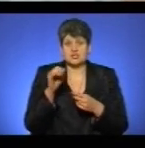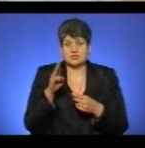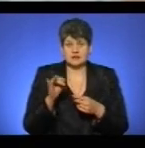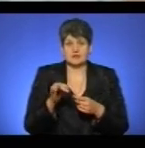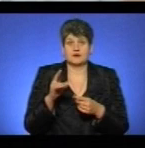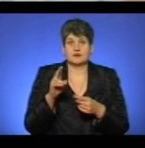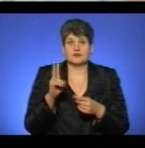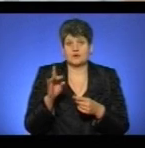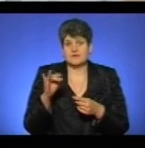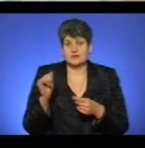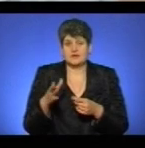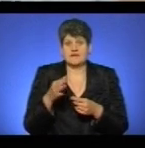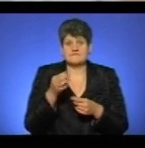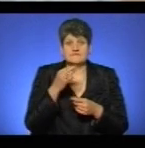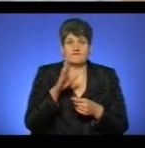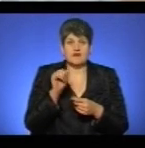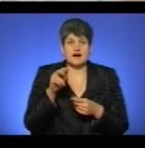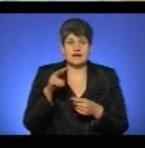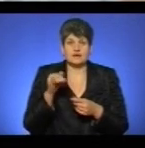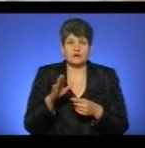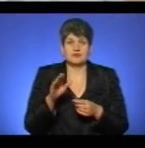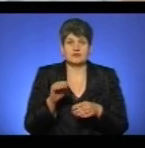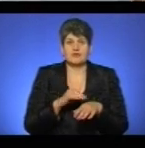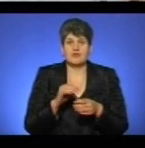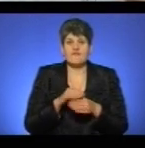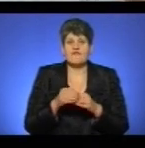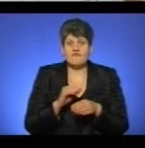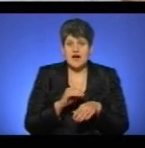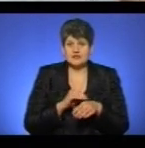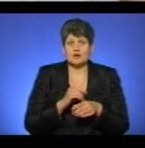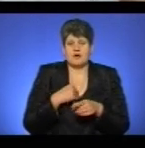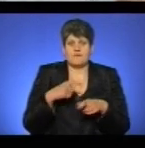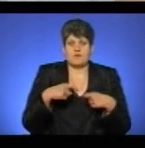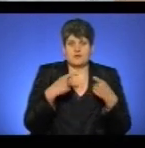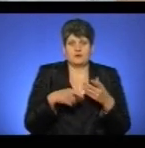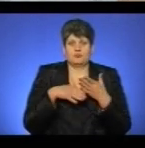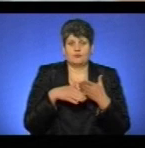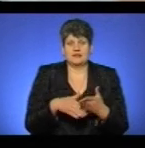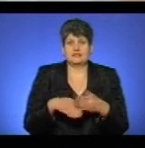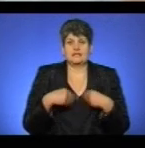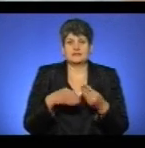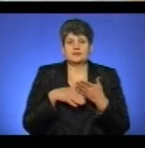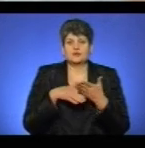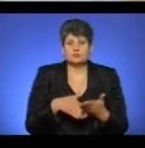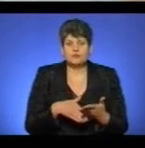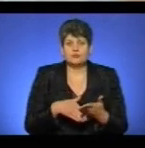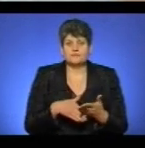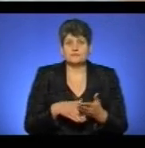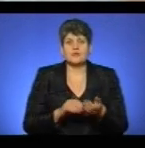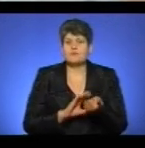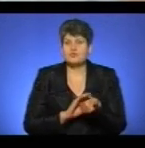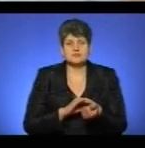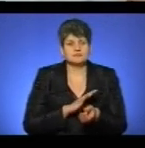коровальмен, коровертап, валідол, вату, і я побігла. Допомагала медсестері надавати допомогу. Пульсів